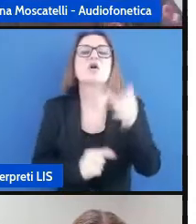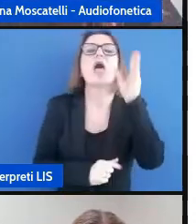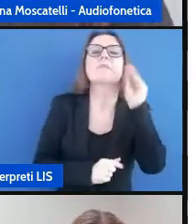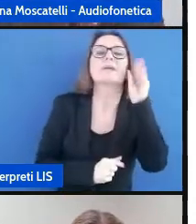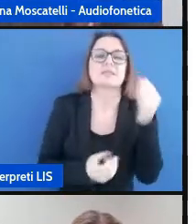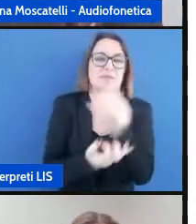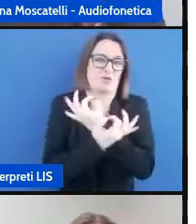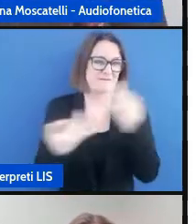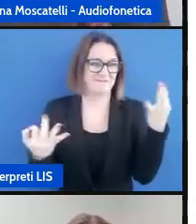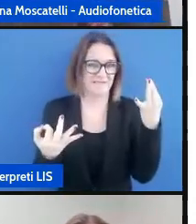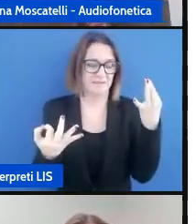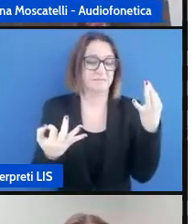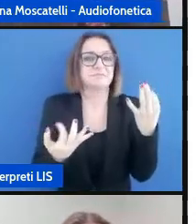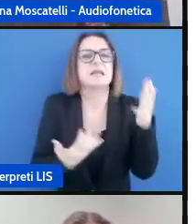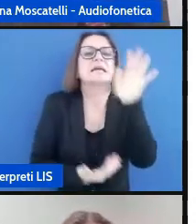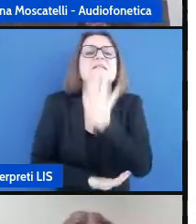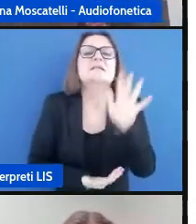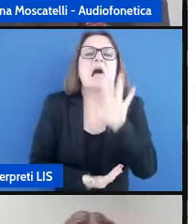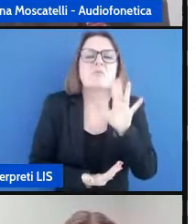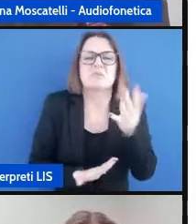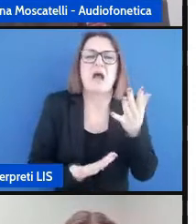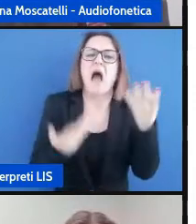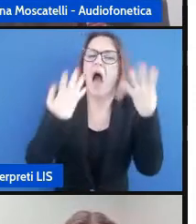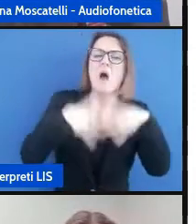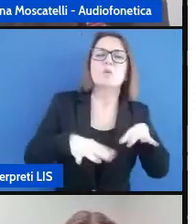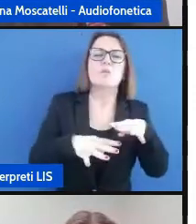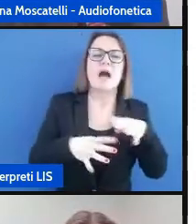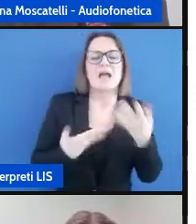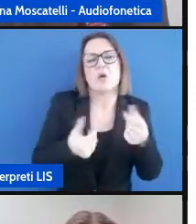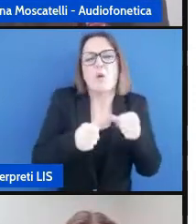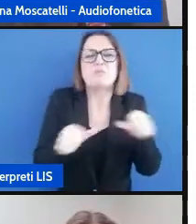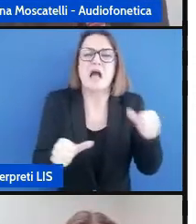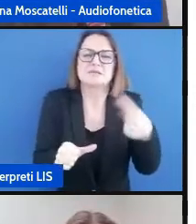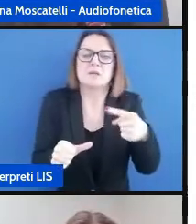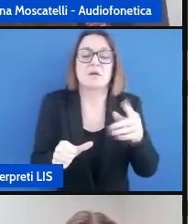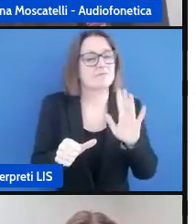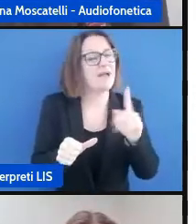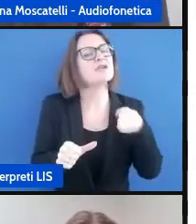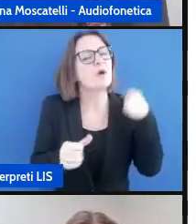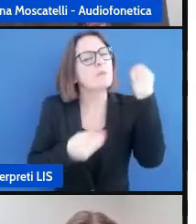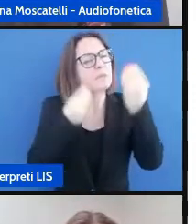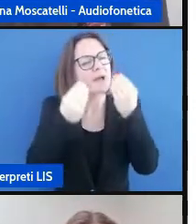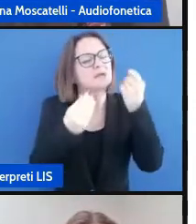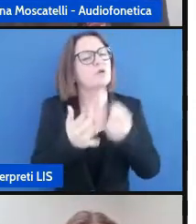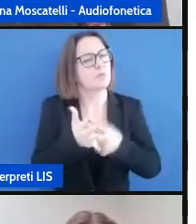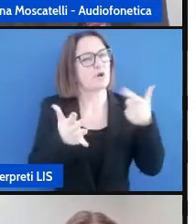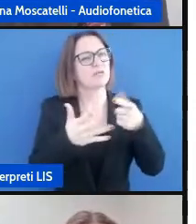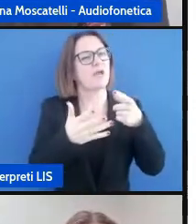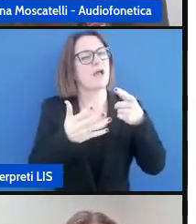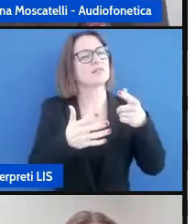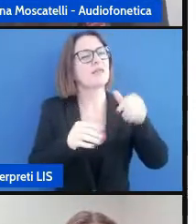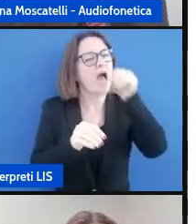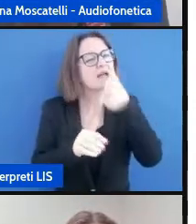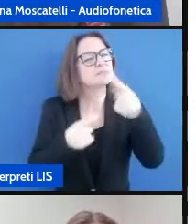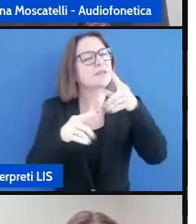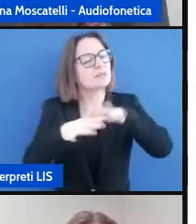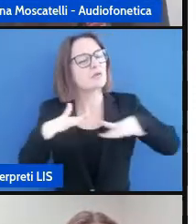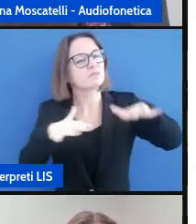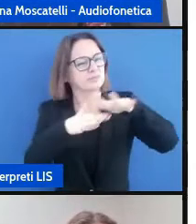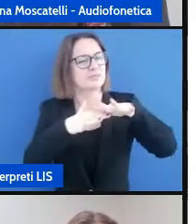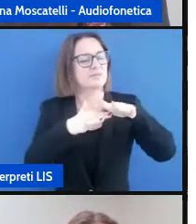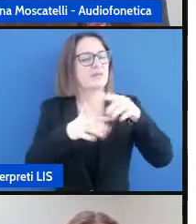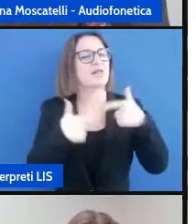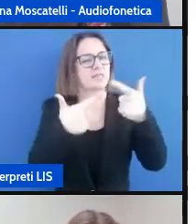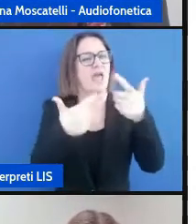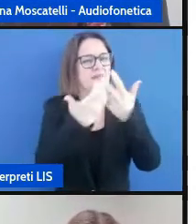sembra spuntato ma è importante soffermarsi su questo punto comunicare